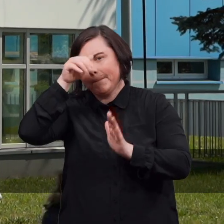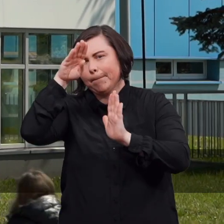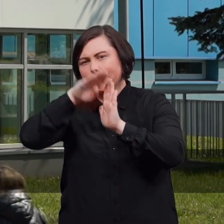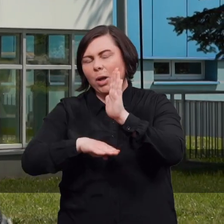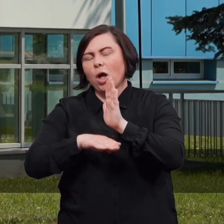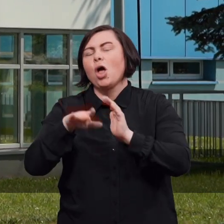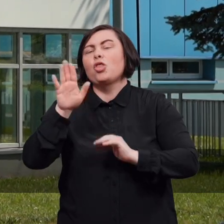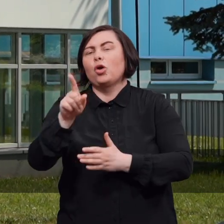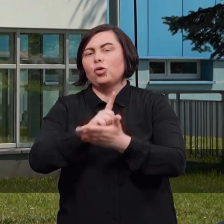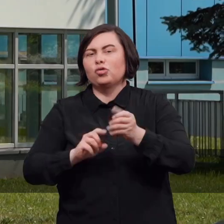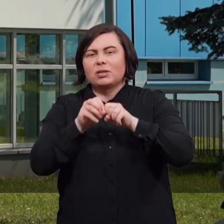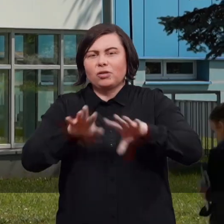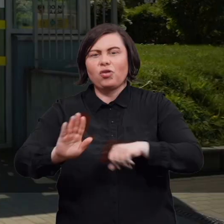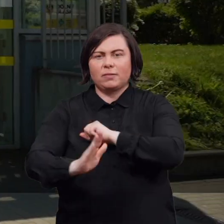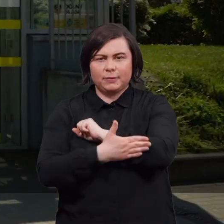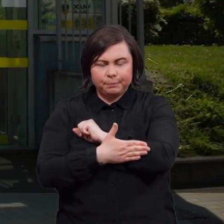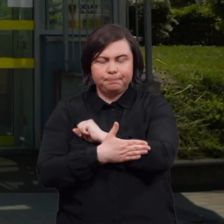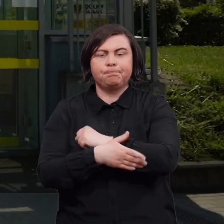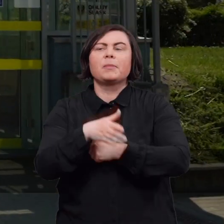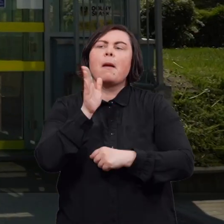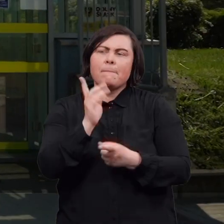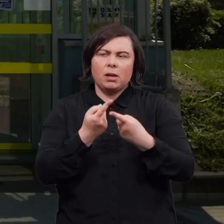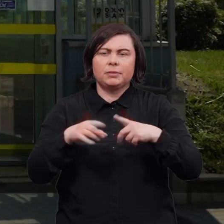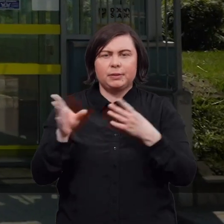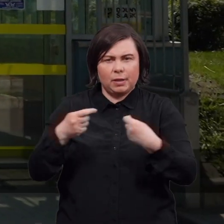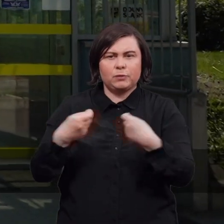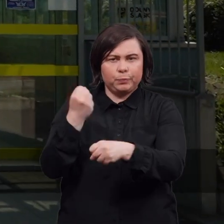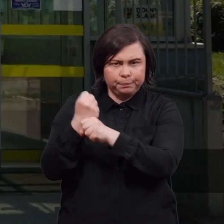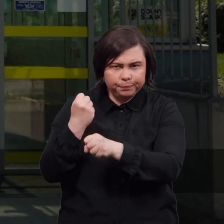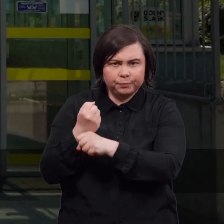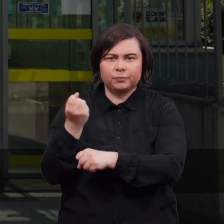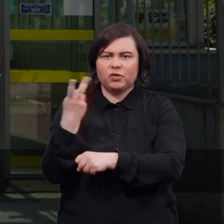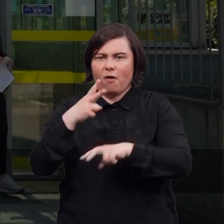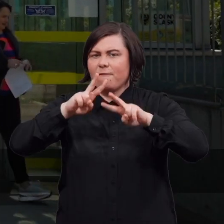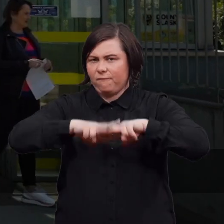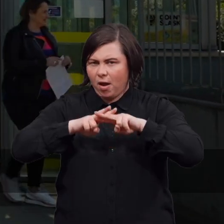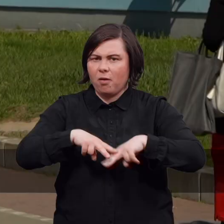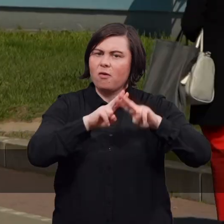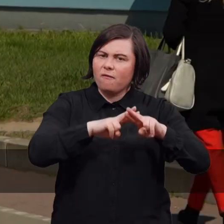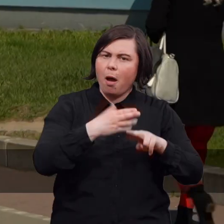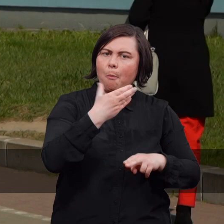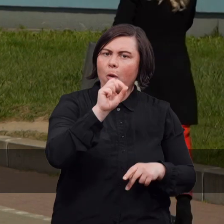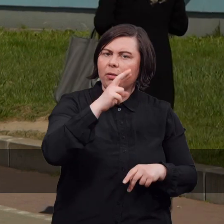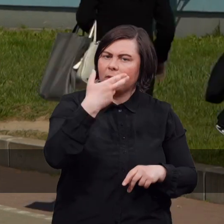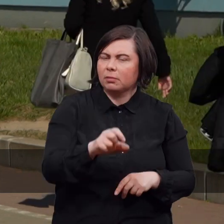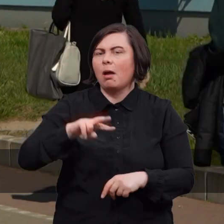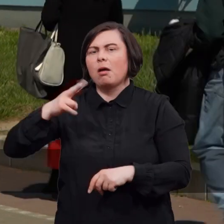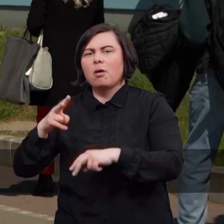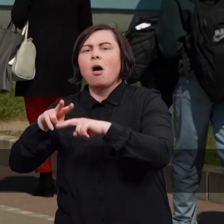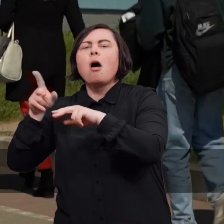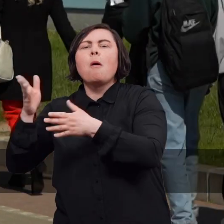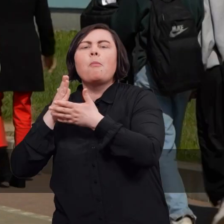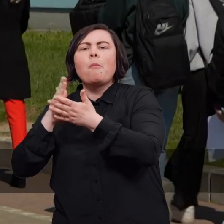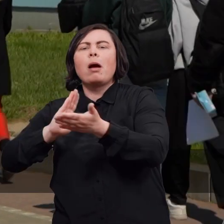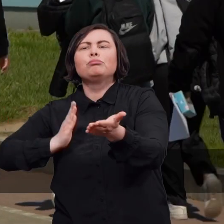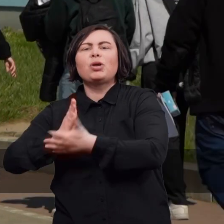programu Dolnośląska Sieć Wsparcia. Będziemy to realizować przy współpracy z dwoma fundacjami. Fundacja Moderna i Fundacja